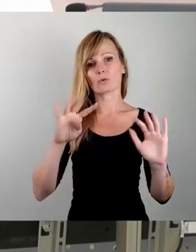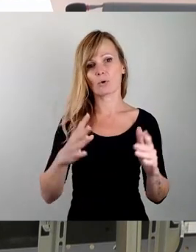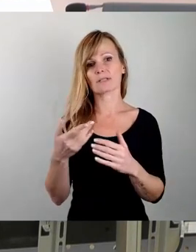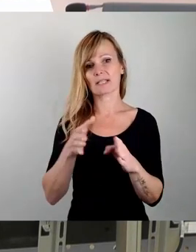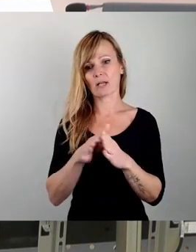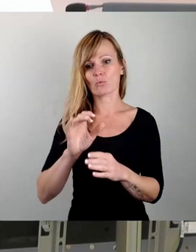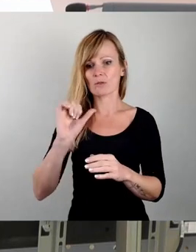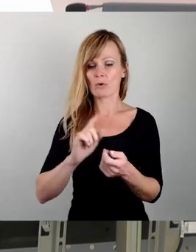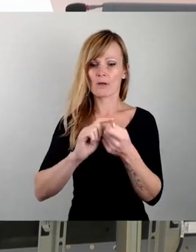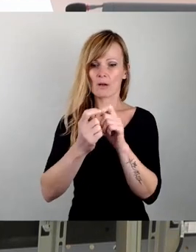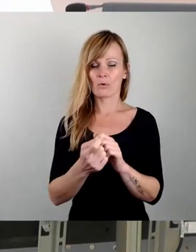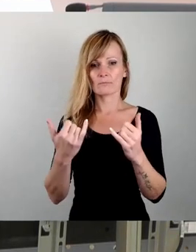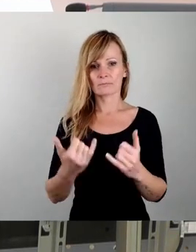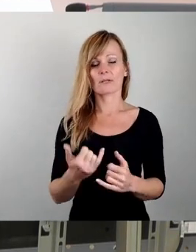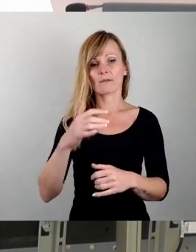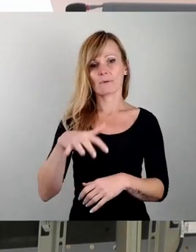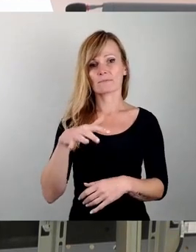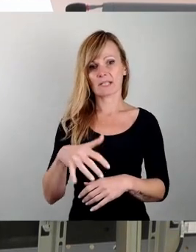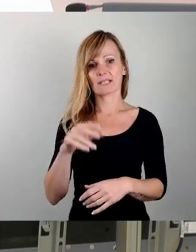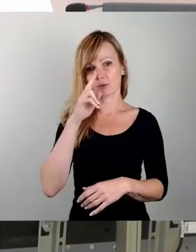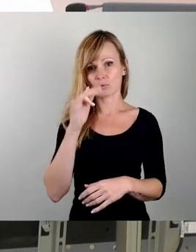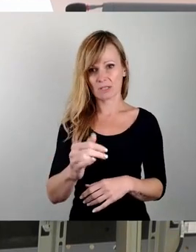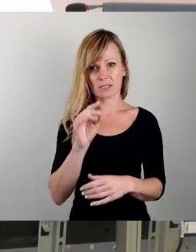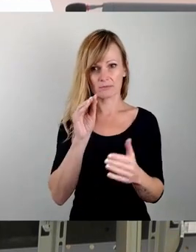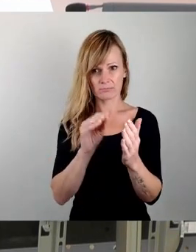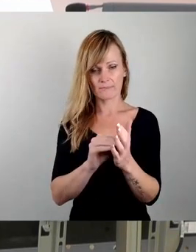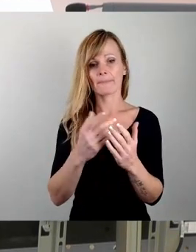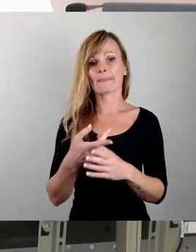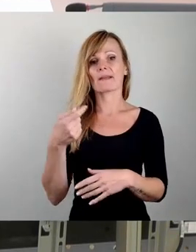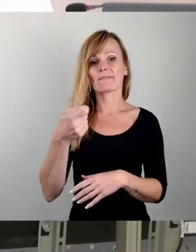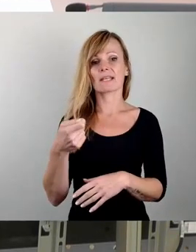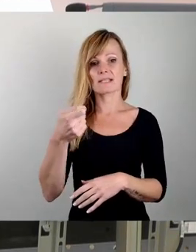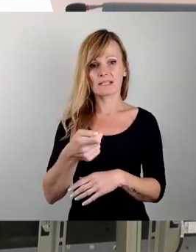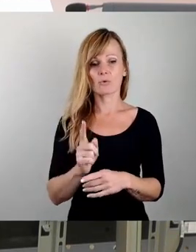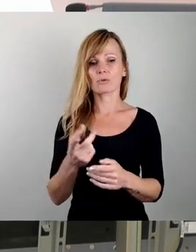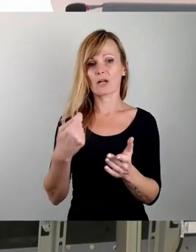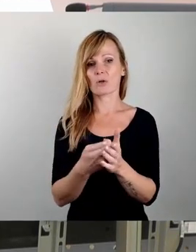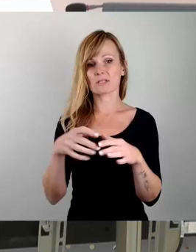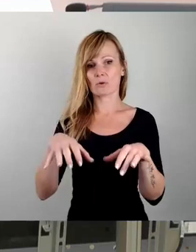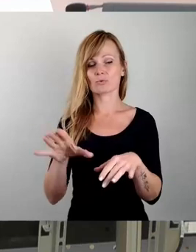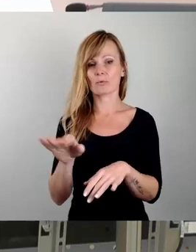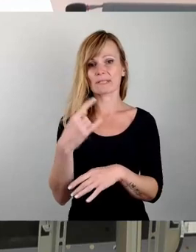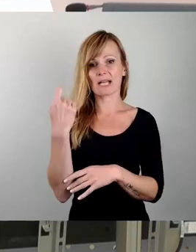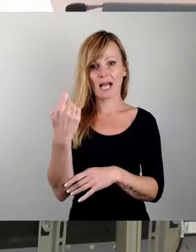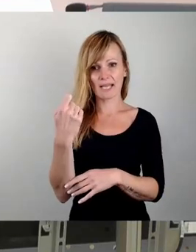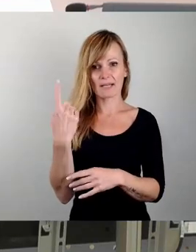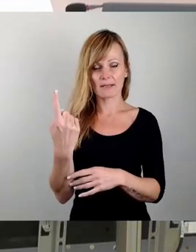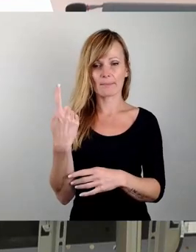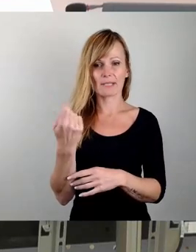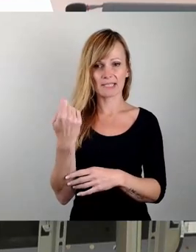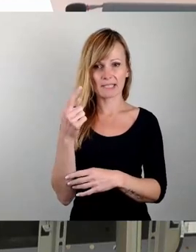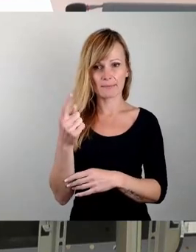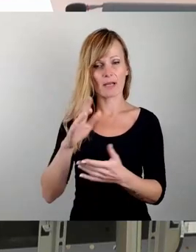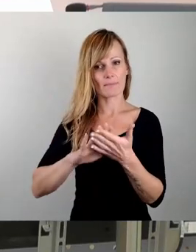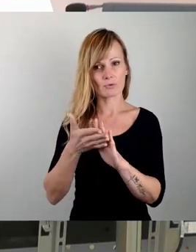Datum 15.6. Die Finanzierung und das Kostenkonto ist mit dem Eigenbetrieb abgesprochen. Das Geld ist theoretisch